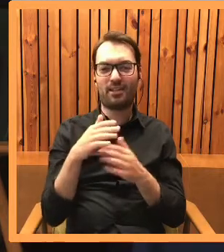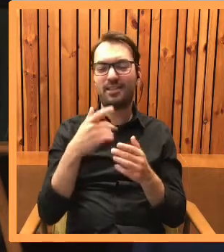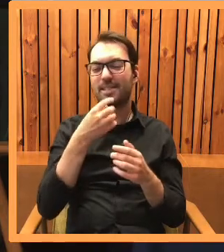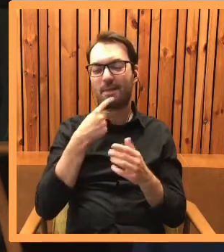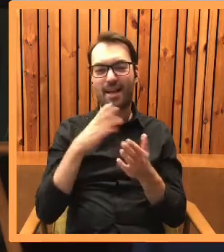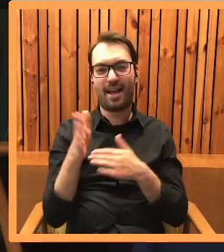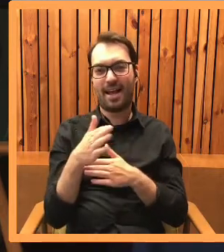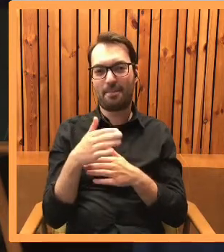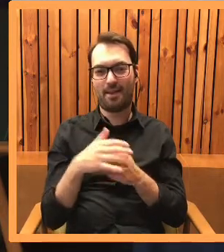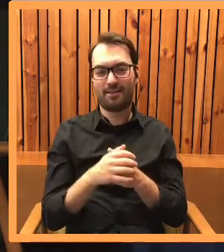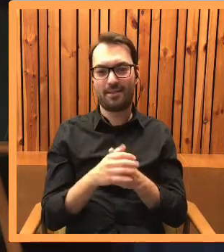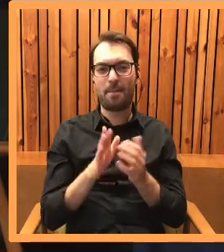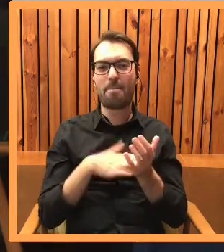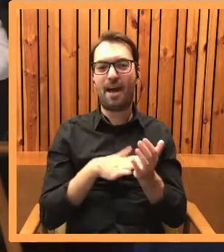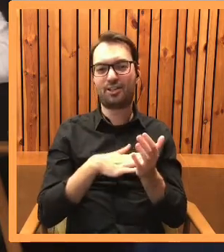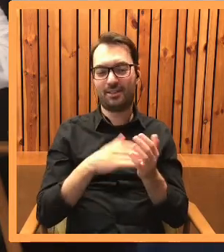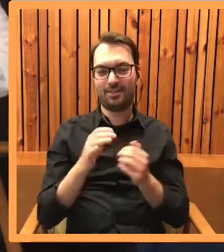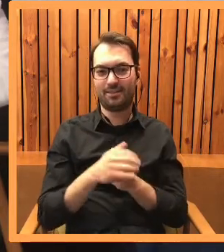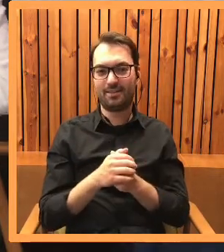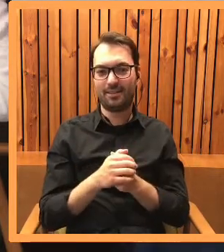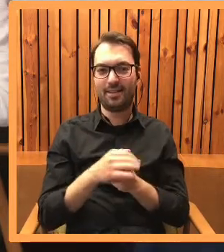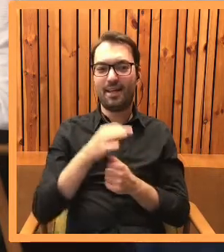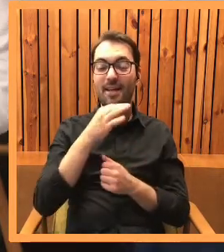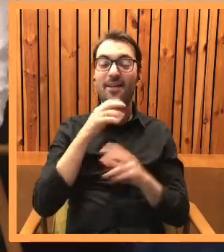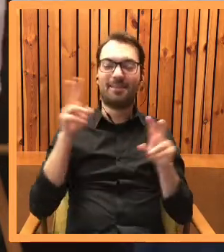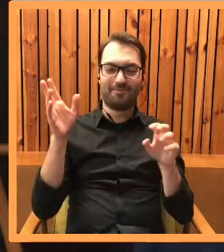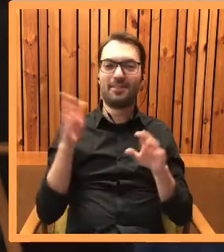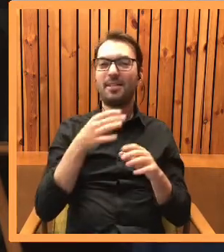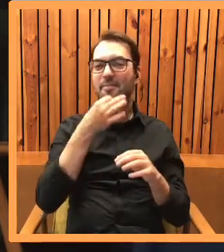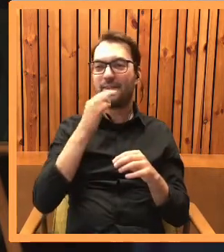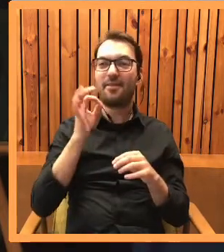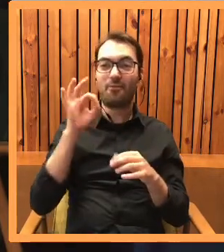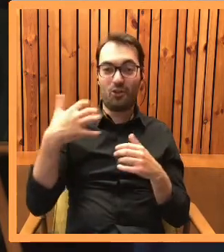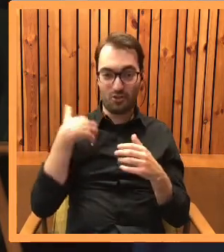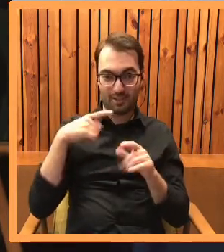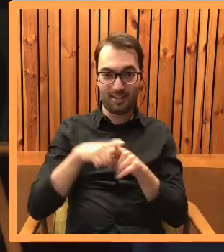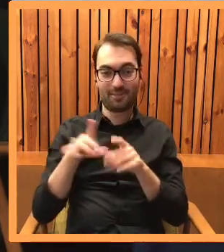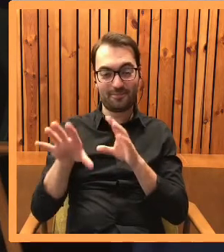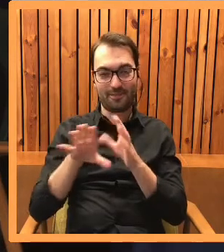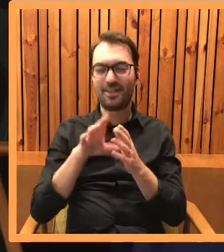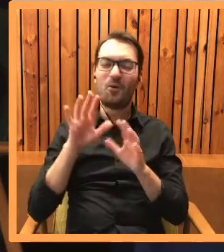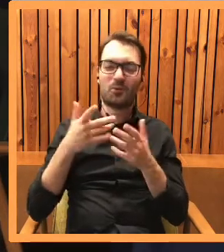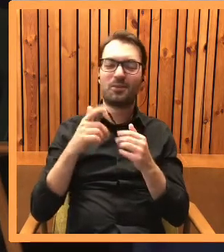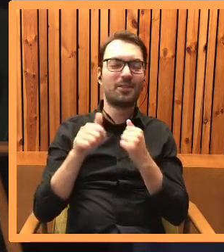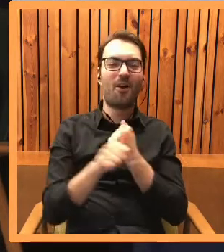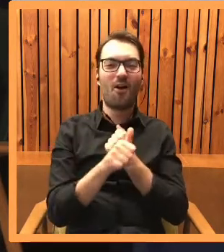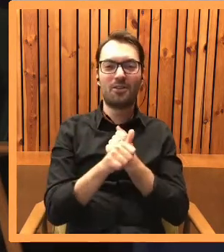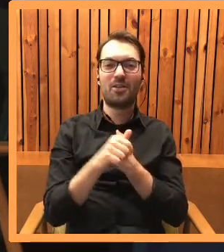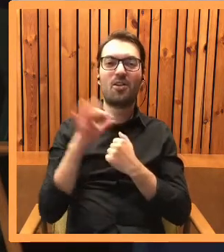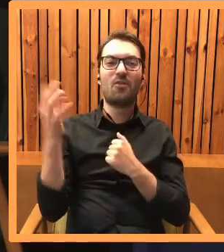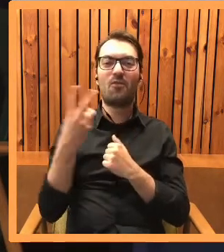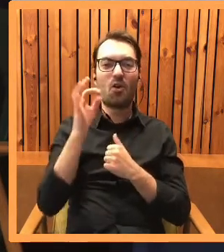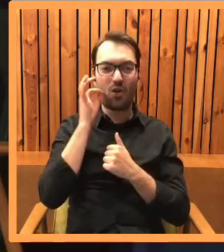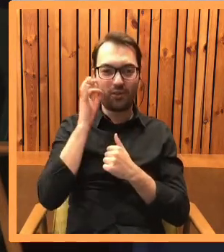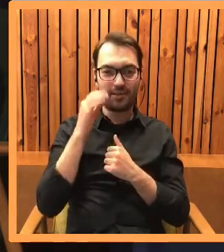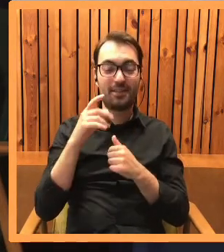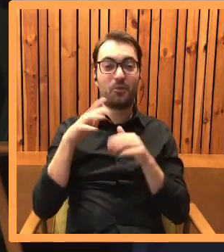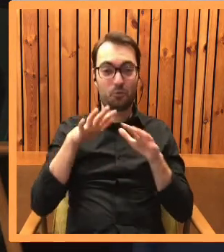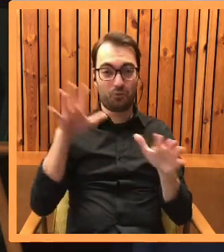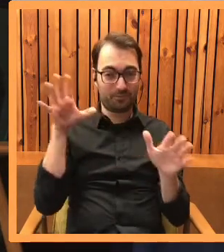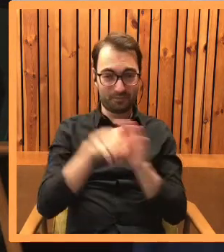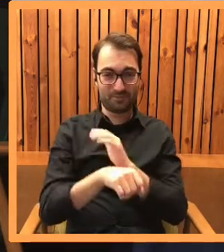Czy to też są historie wydobyte z twojej codzienności, czyli mówiąc wprost, ile zniszczeń mają na swoim koncie Miszka i Sushi?